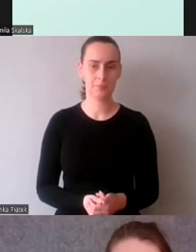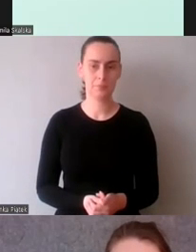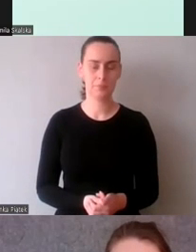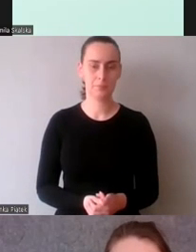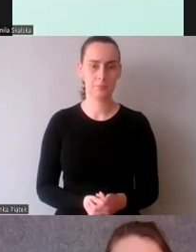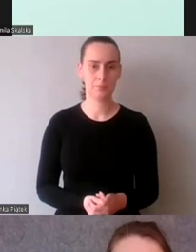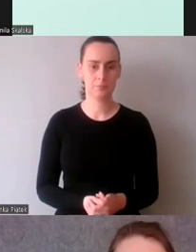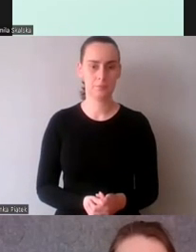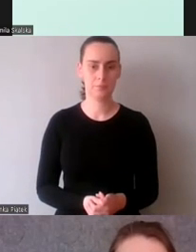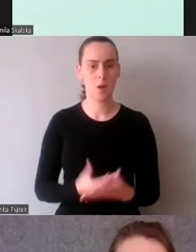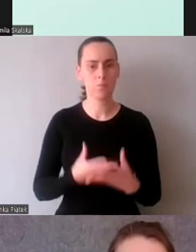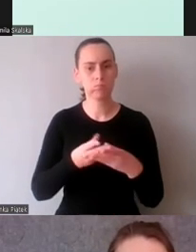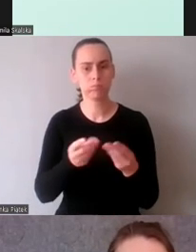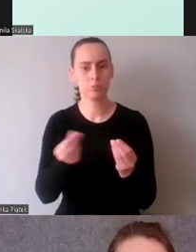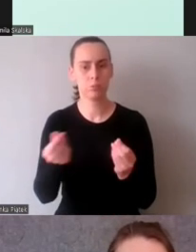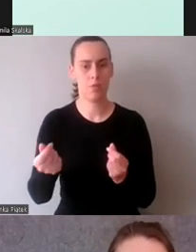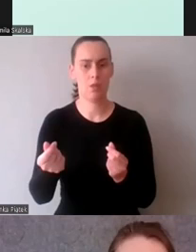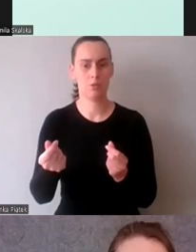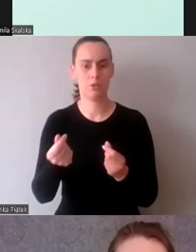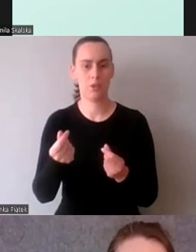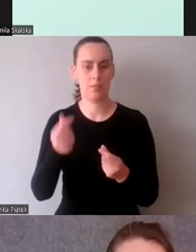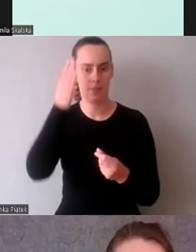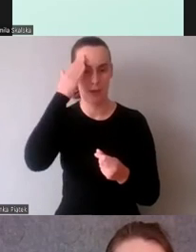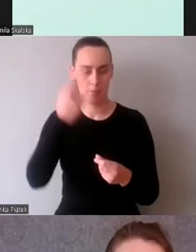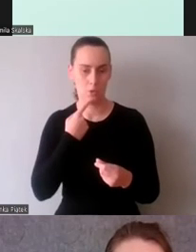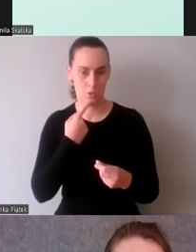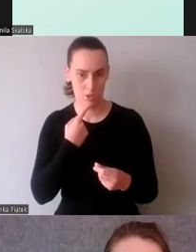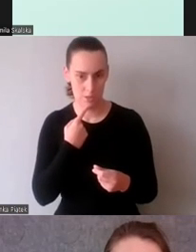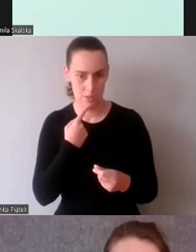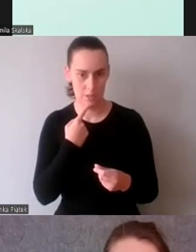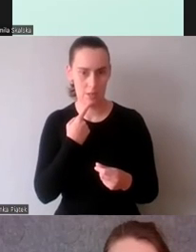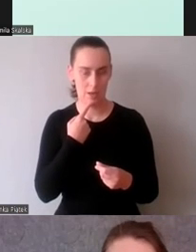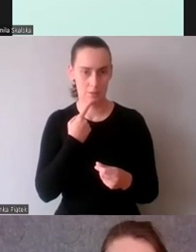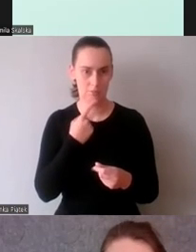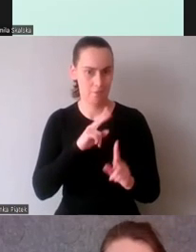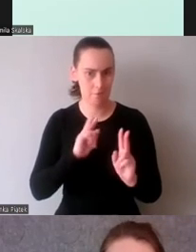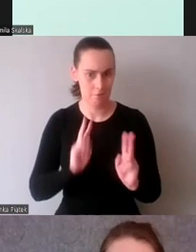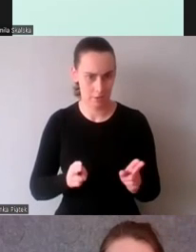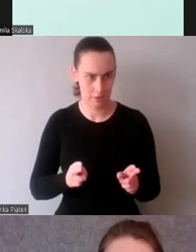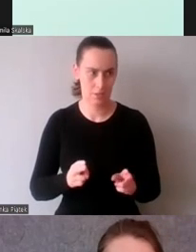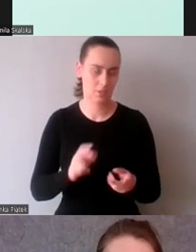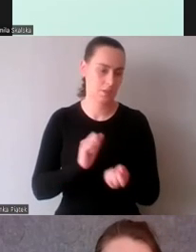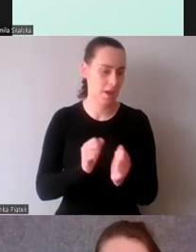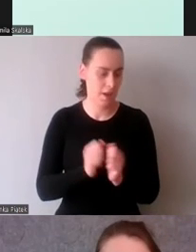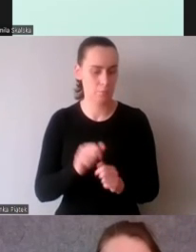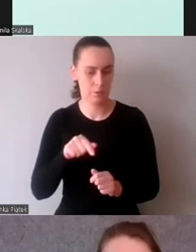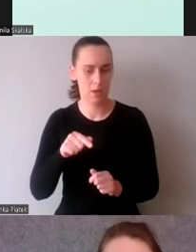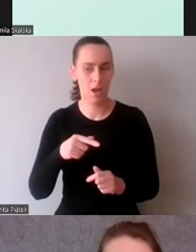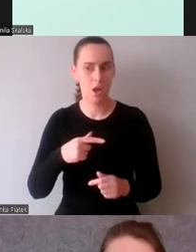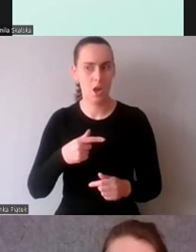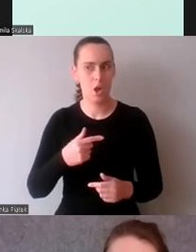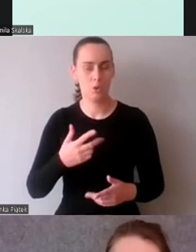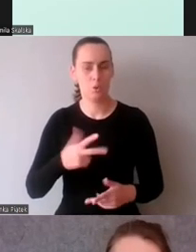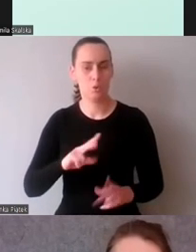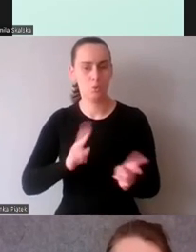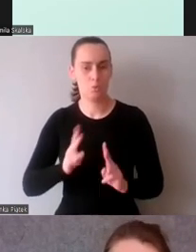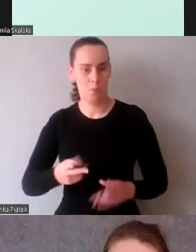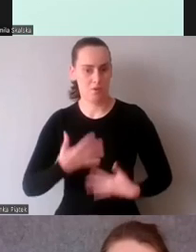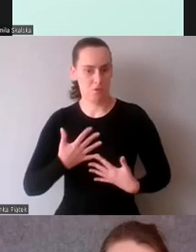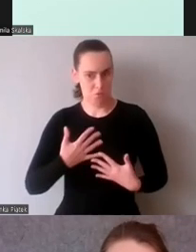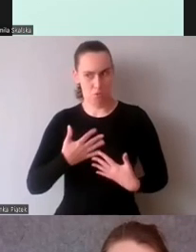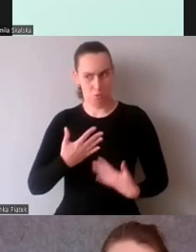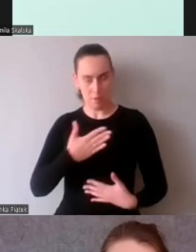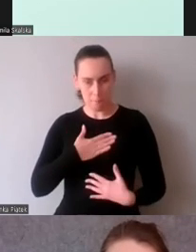Płynność znajomości języka, ta faktyczna lub ta postrzegana przez tłumacza może wpływać na